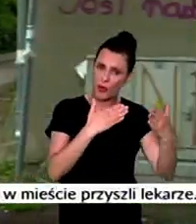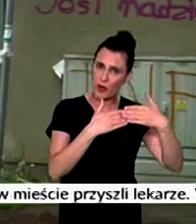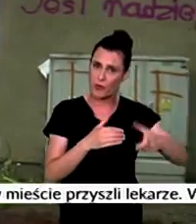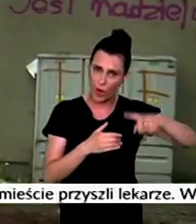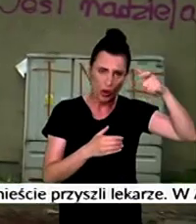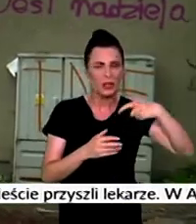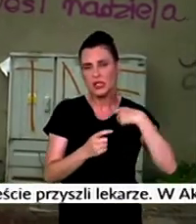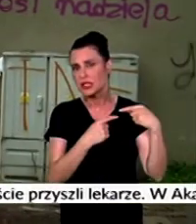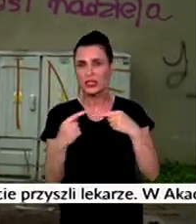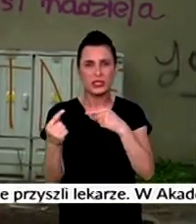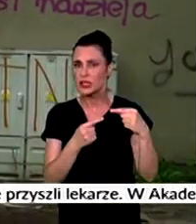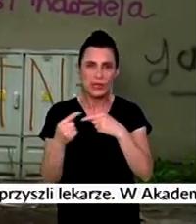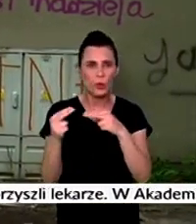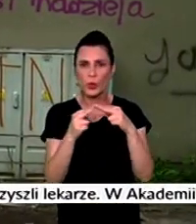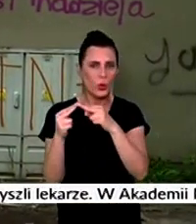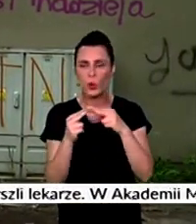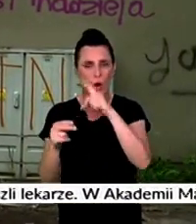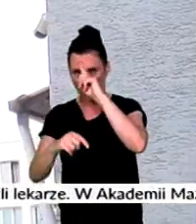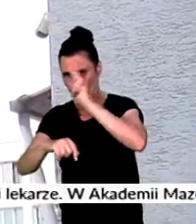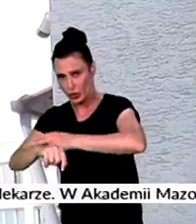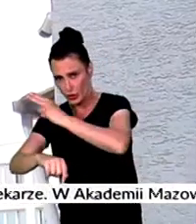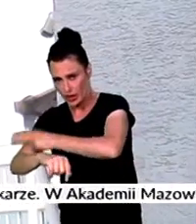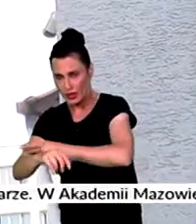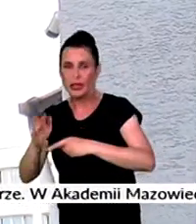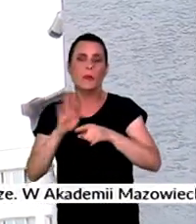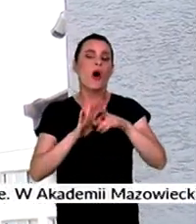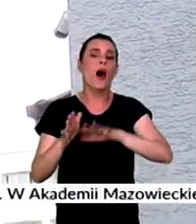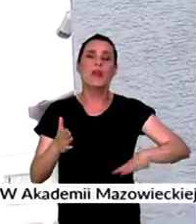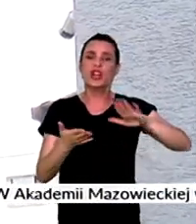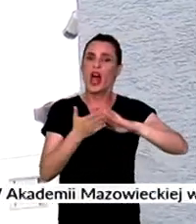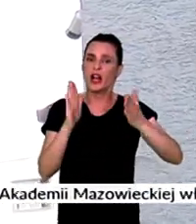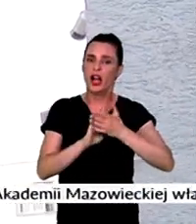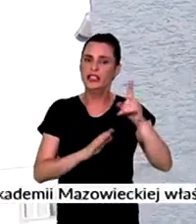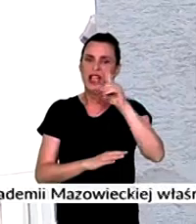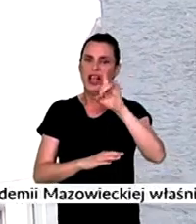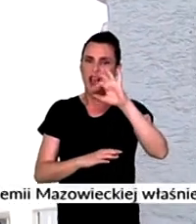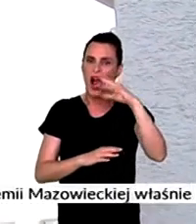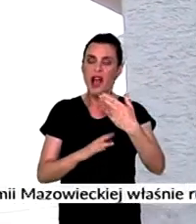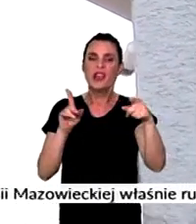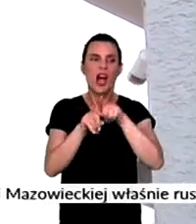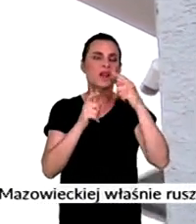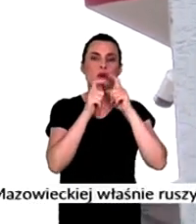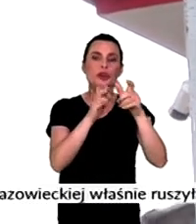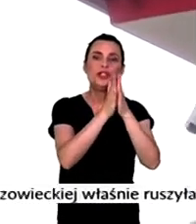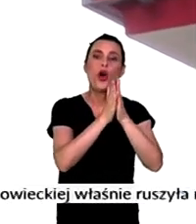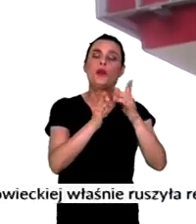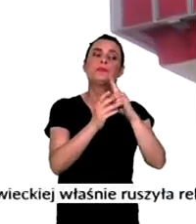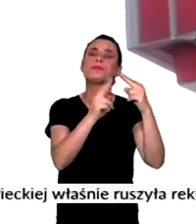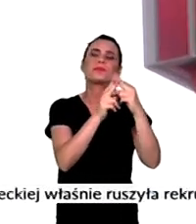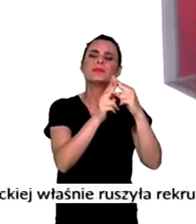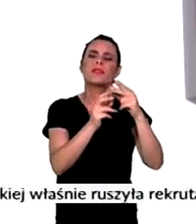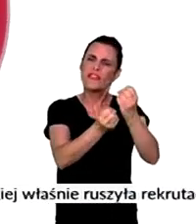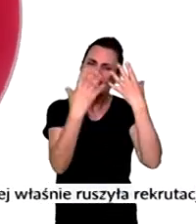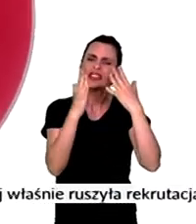Na razie wciąż trwają ustalenia między urzędnikami. Na targówku ZGN wystąpił do wspólnoty z prośbą